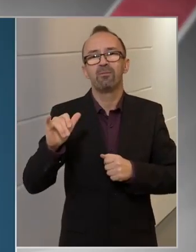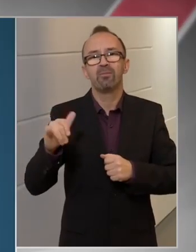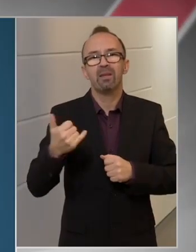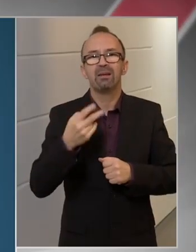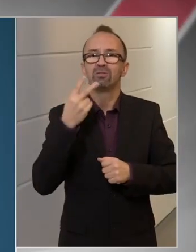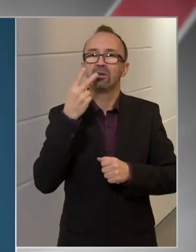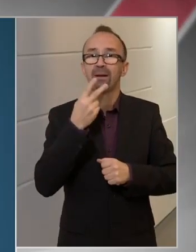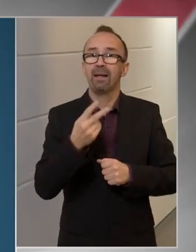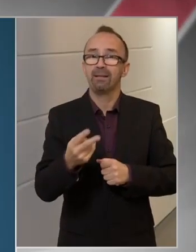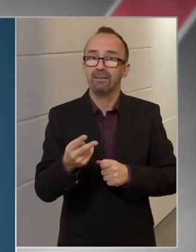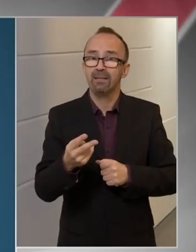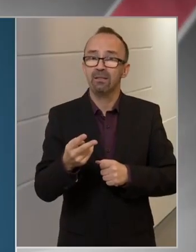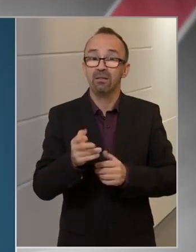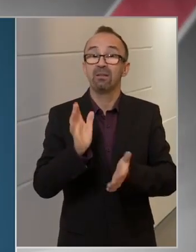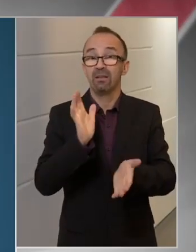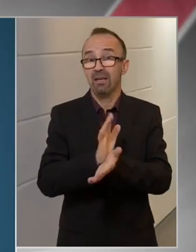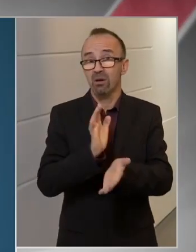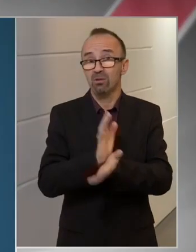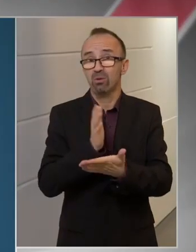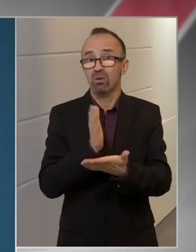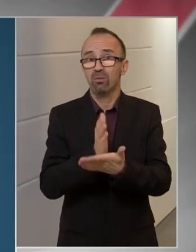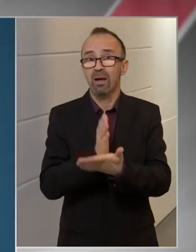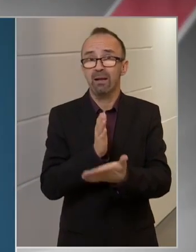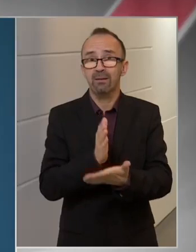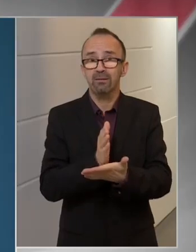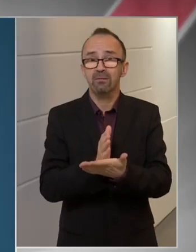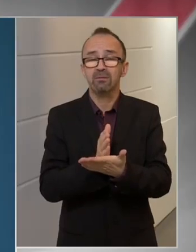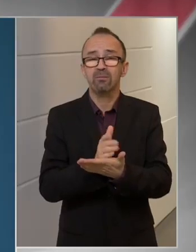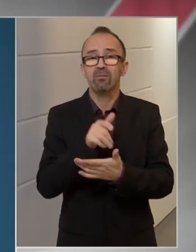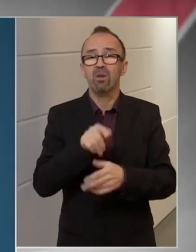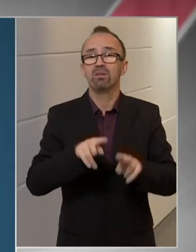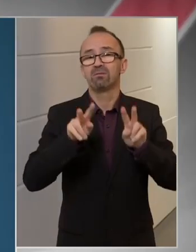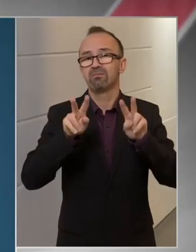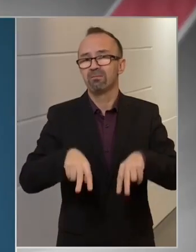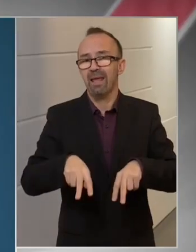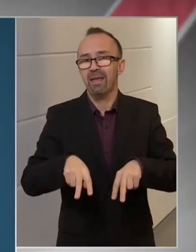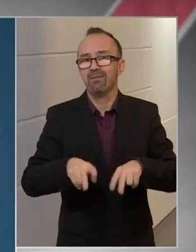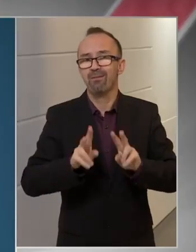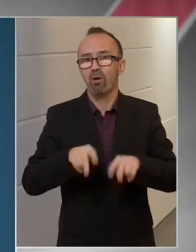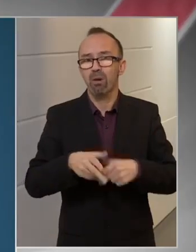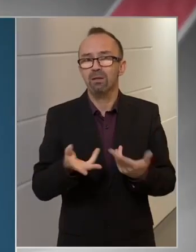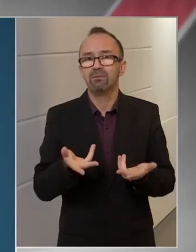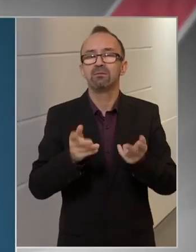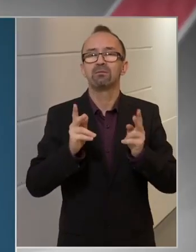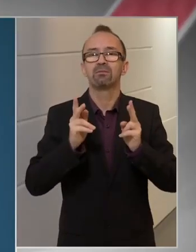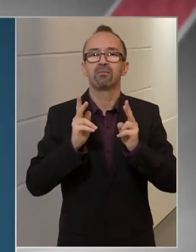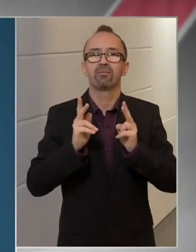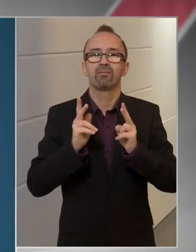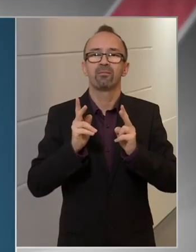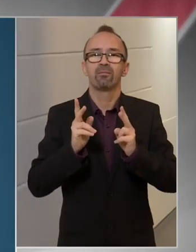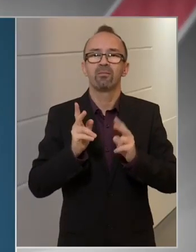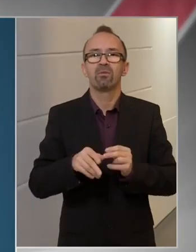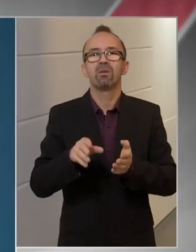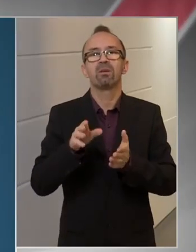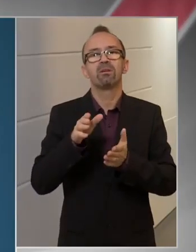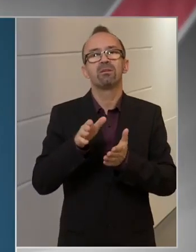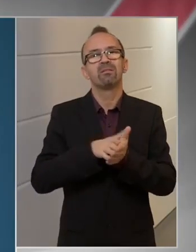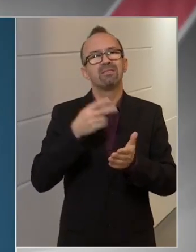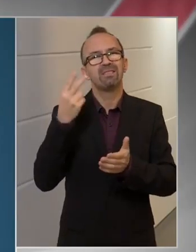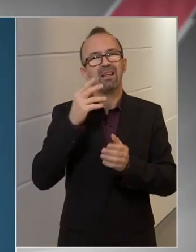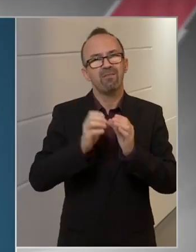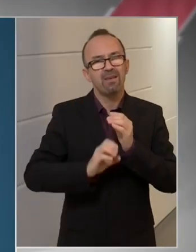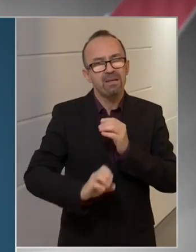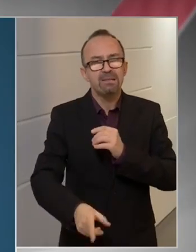Láthatjuk azt, igazolódott az a tény, hogy a szennyvízben